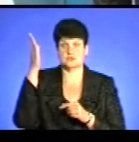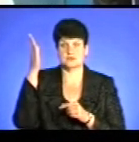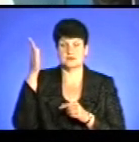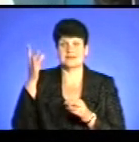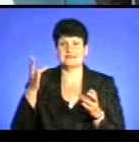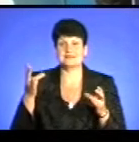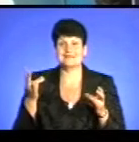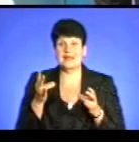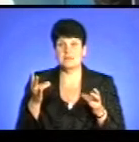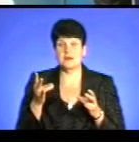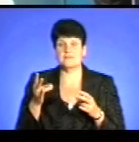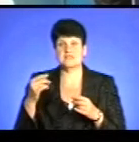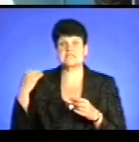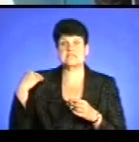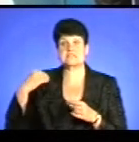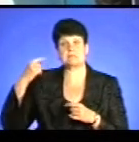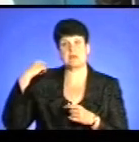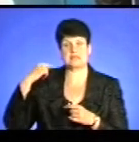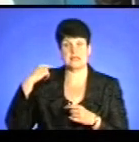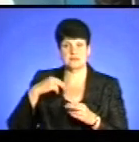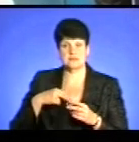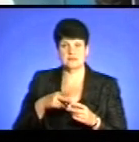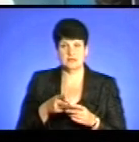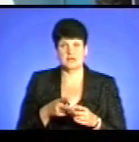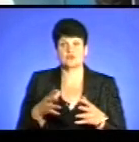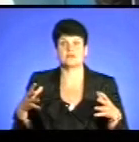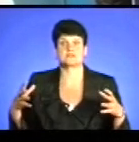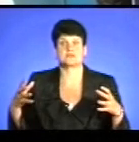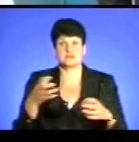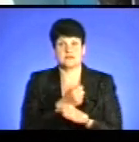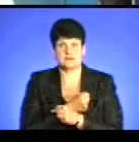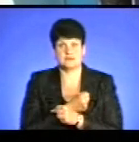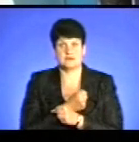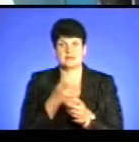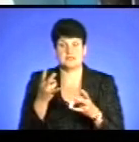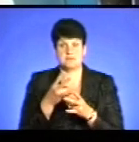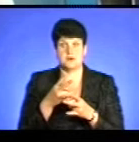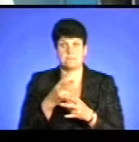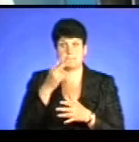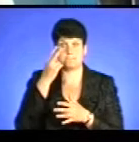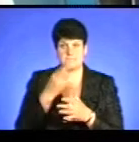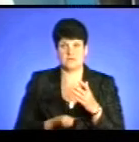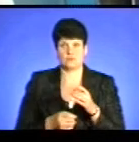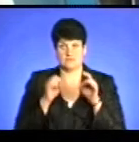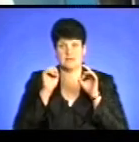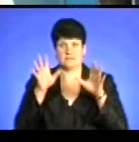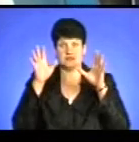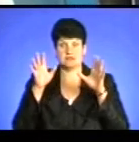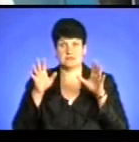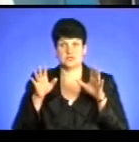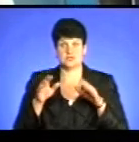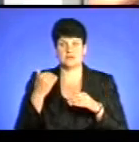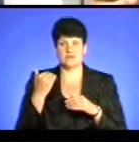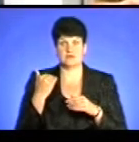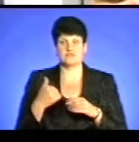Треба заходити з спини, і якщо вона вас захватила, треба пірнути. Вона залишить вас,